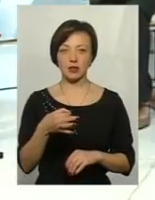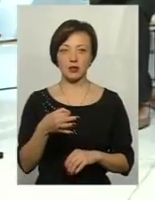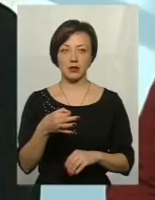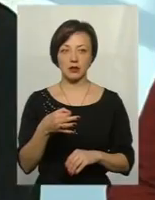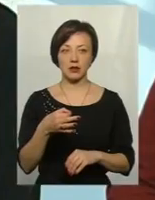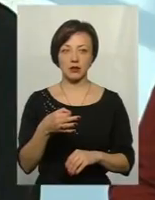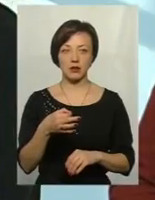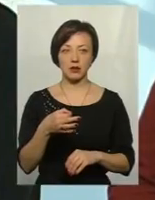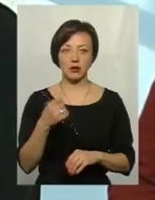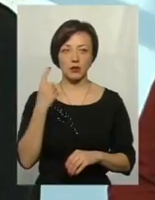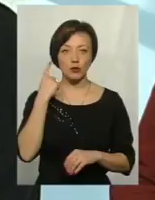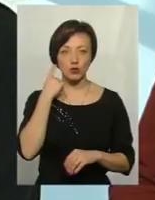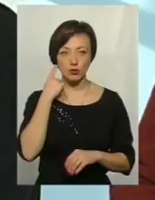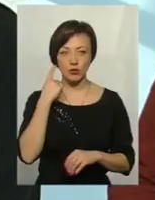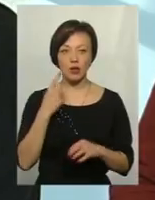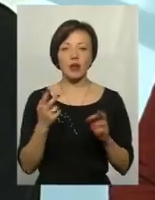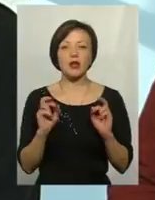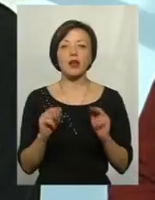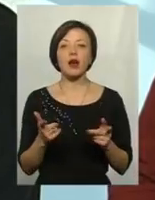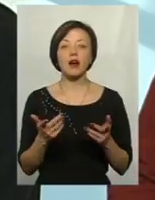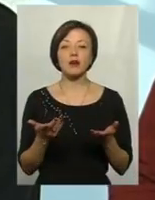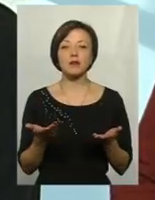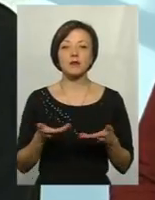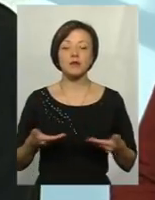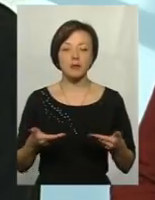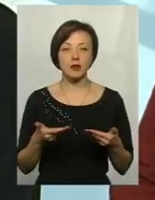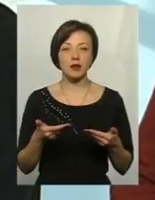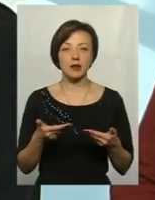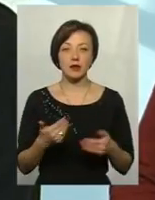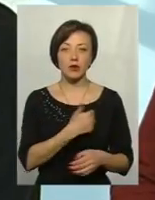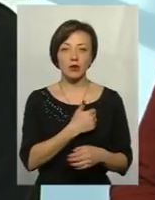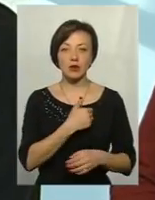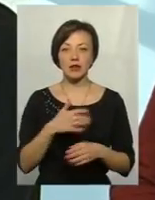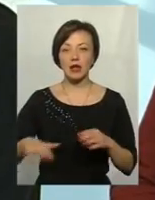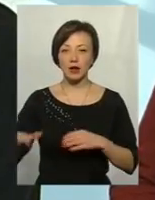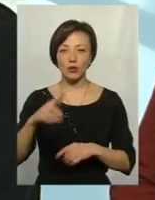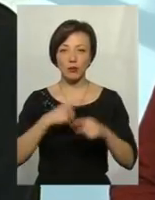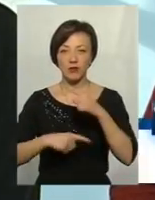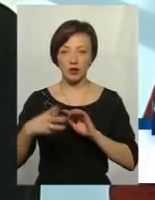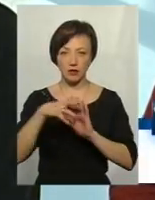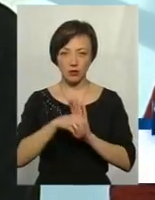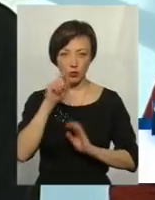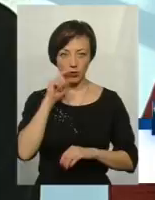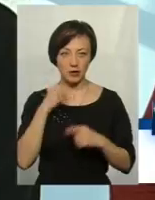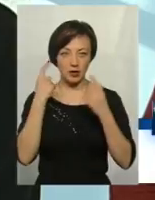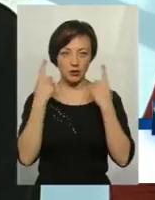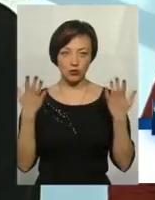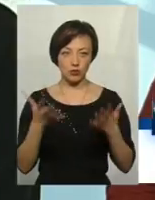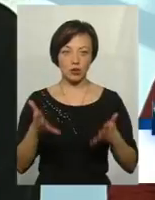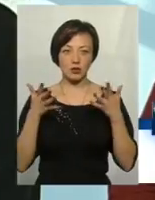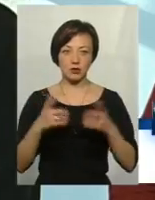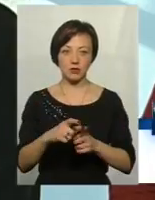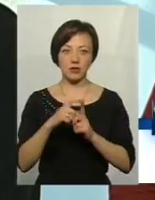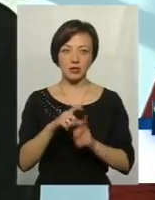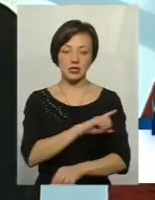на те, що почув, в який спосіб ми збираємося ті території повертати в склад України? Ми не чуємо чіткої відповіді.